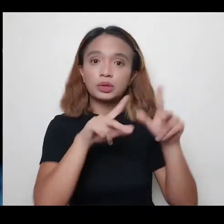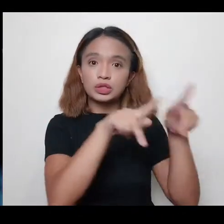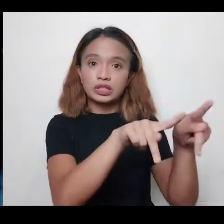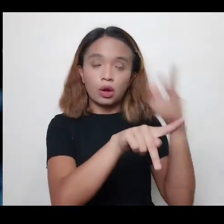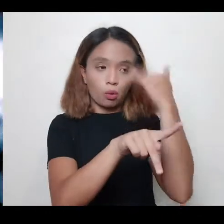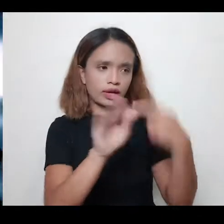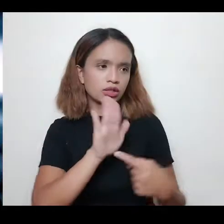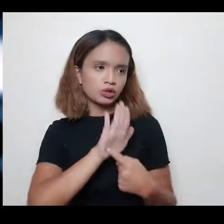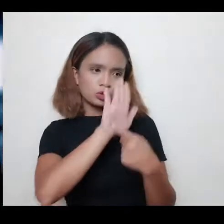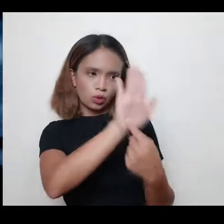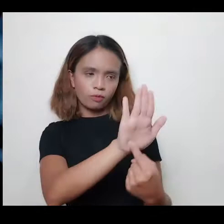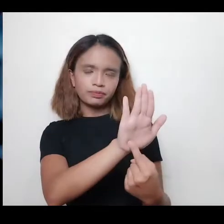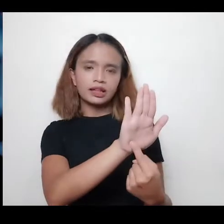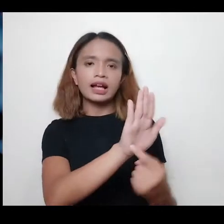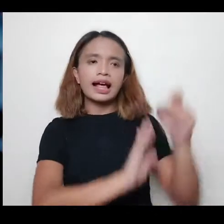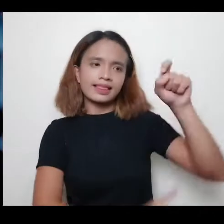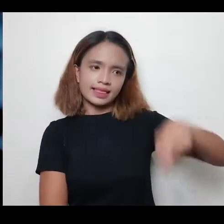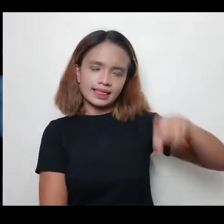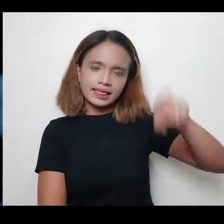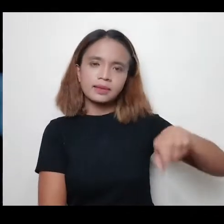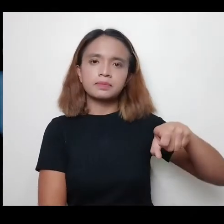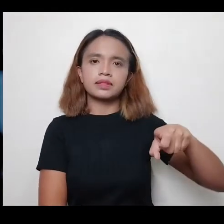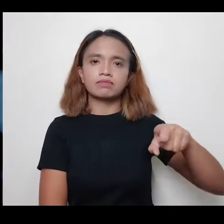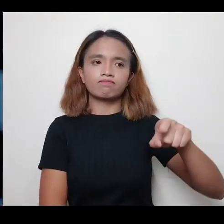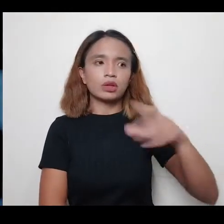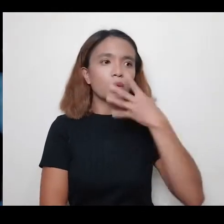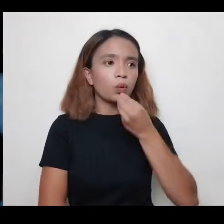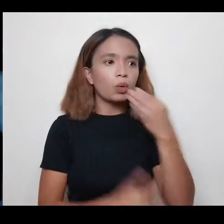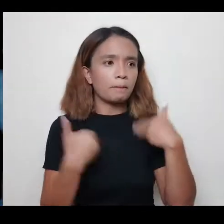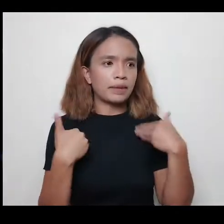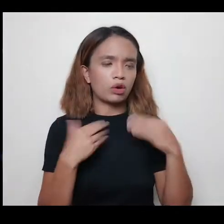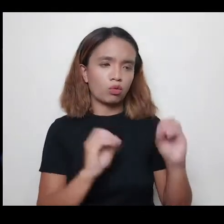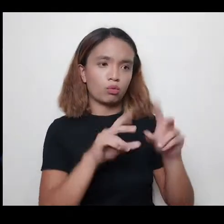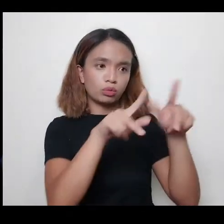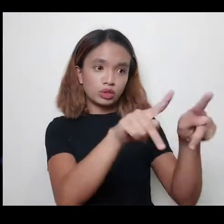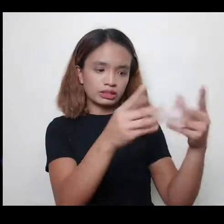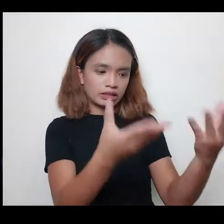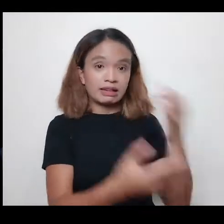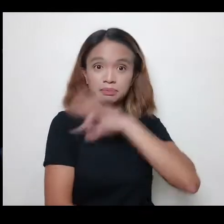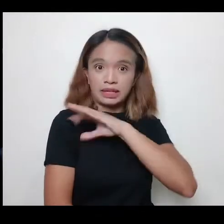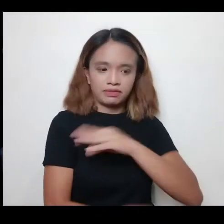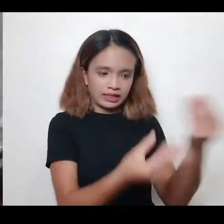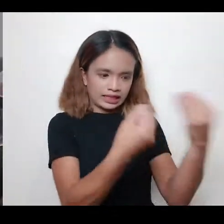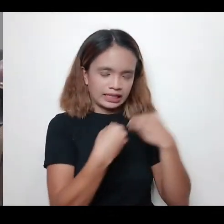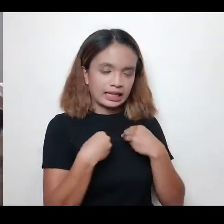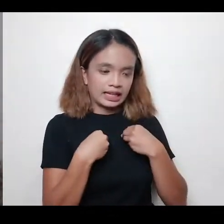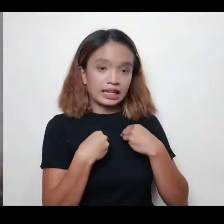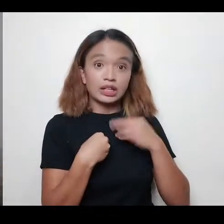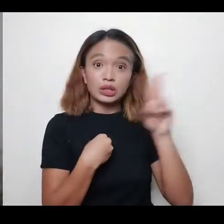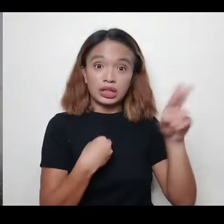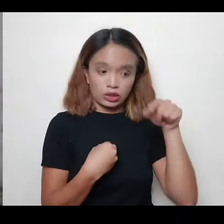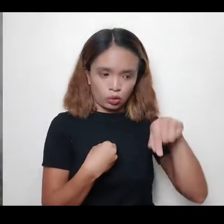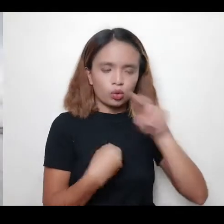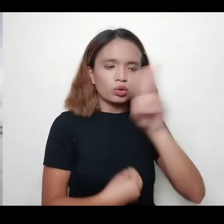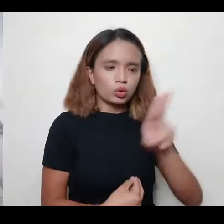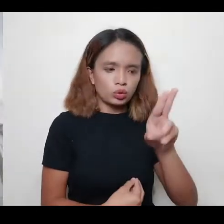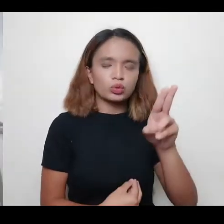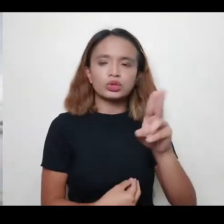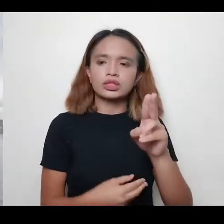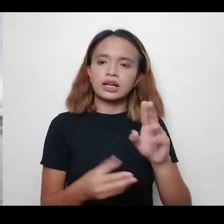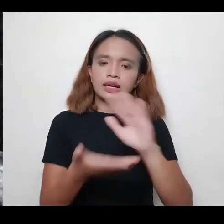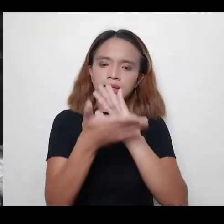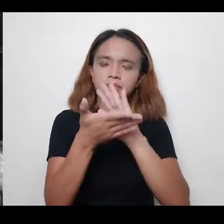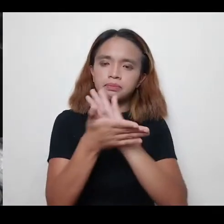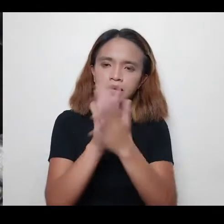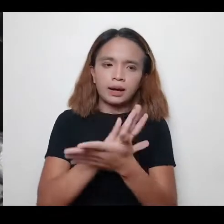para ipakita sa kanila na dapat yung privileges na nareceive nila, yun yung gamitin nila to give back,